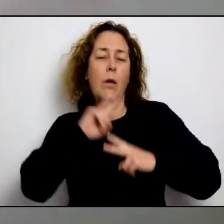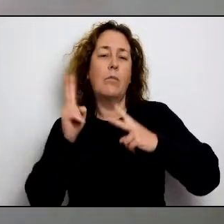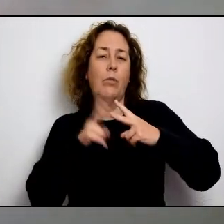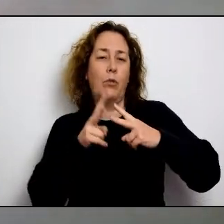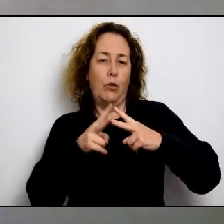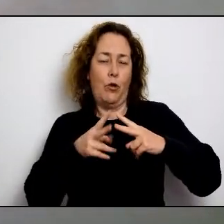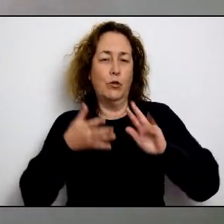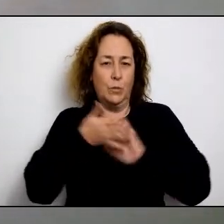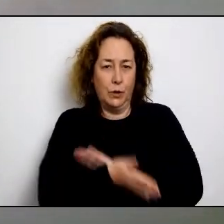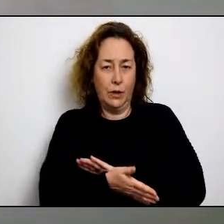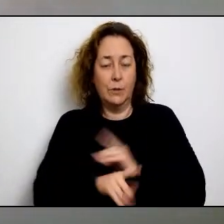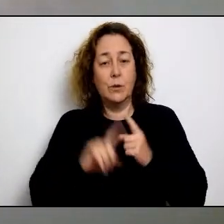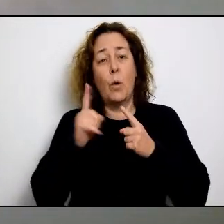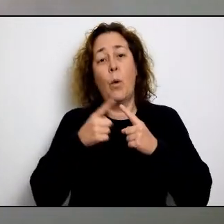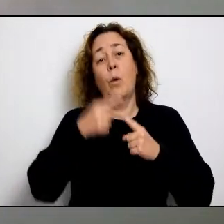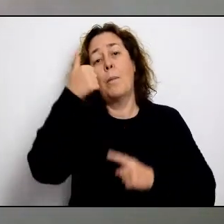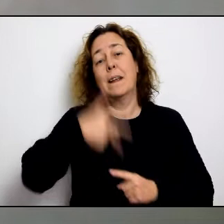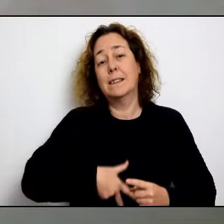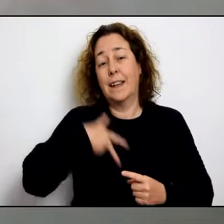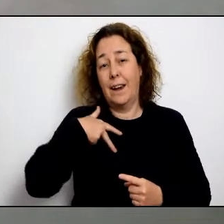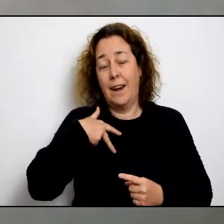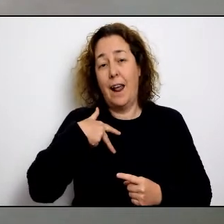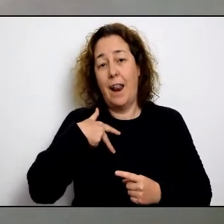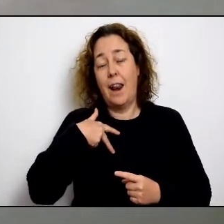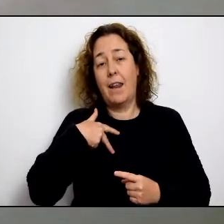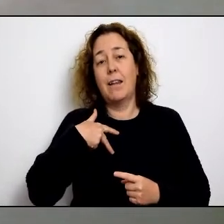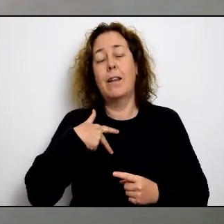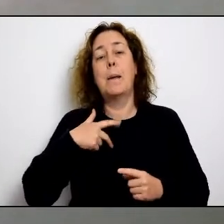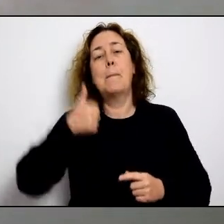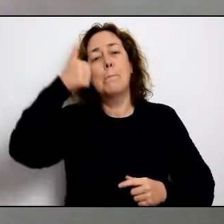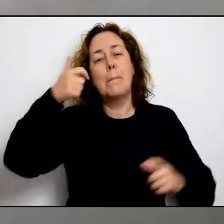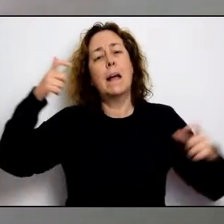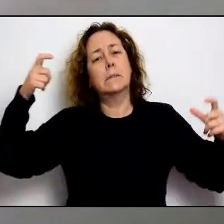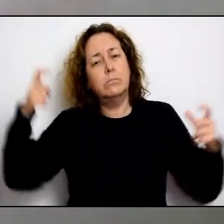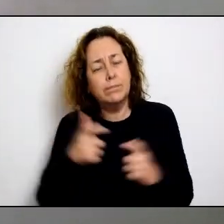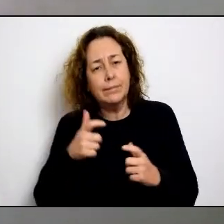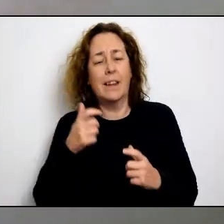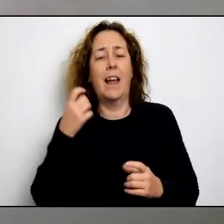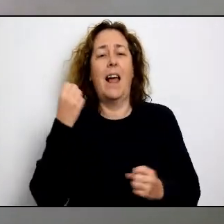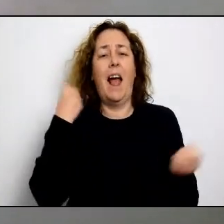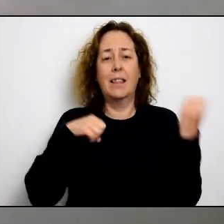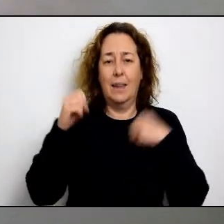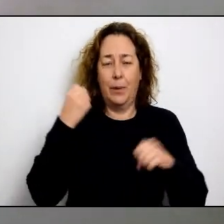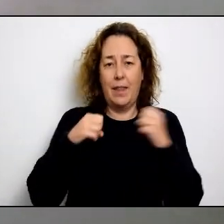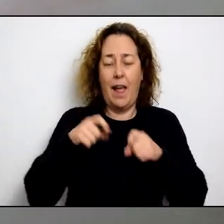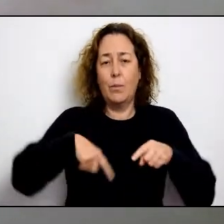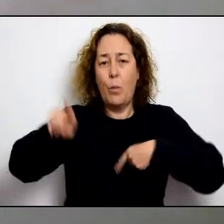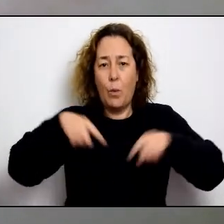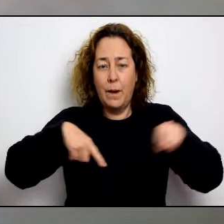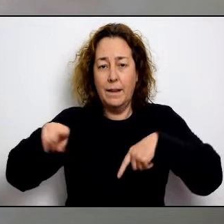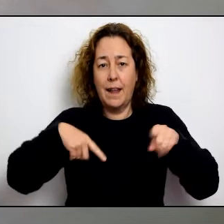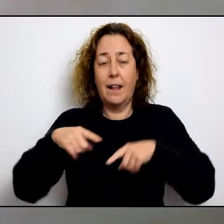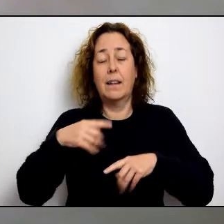Comentar que hem començat una setmana d'una manera especialment dura, marcada per dues variables. Una de caràcter més general,